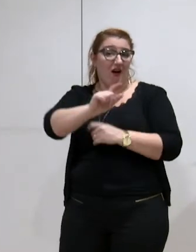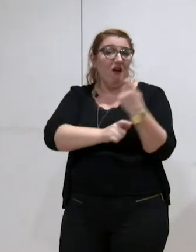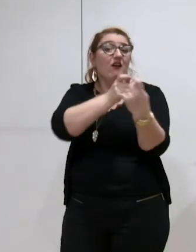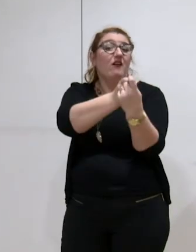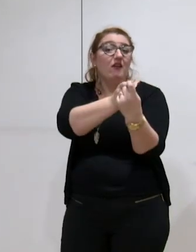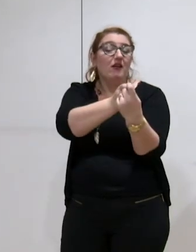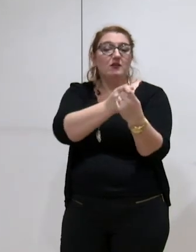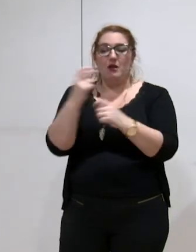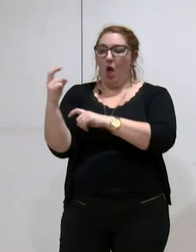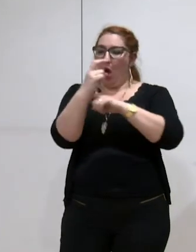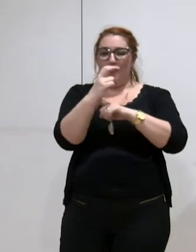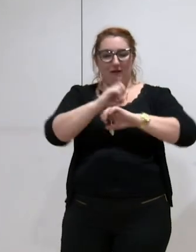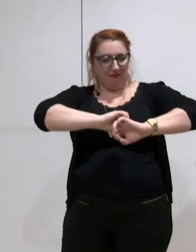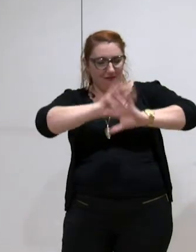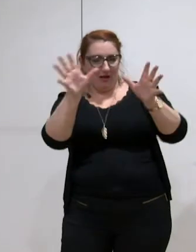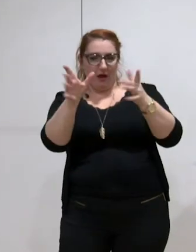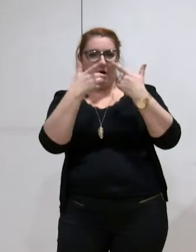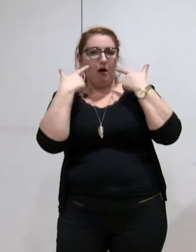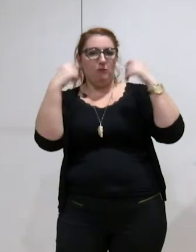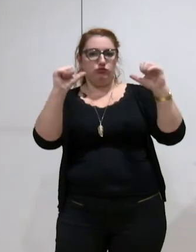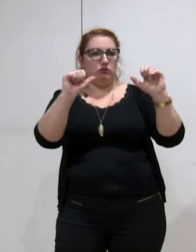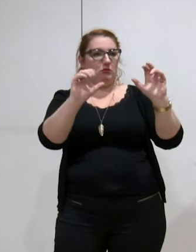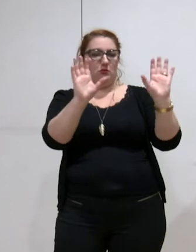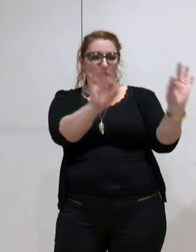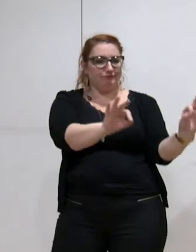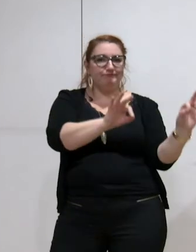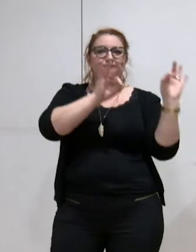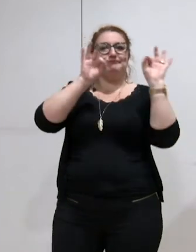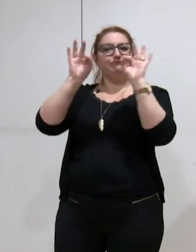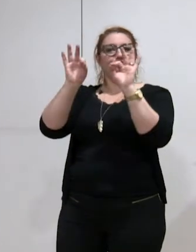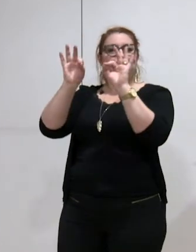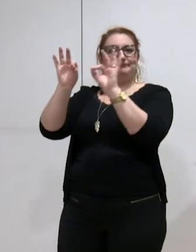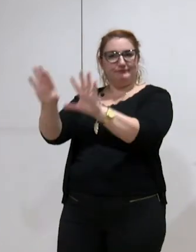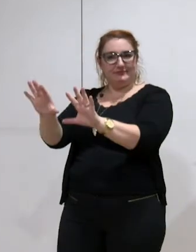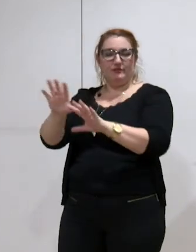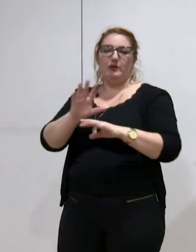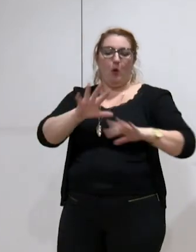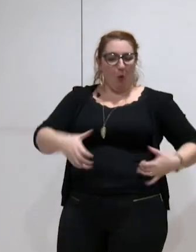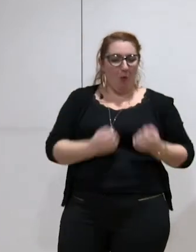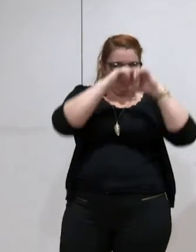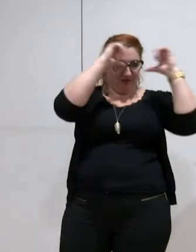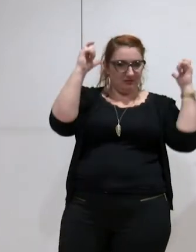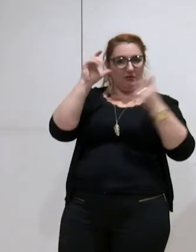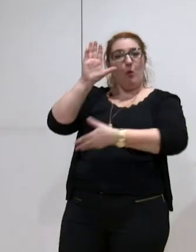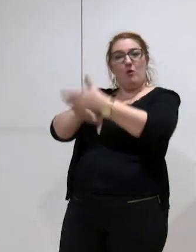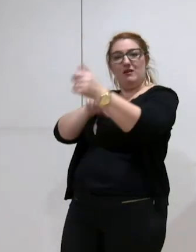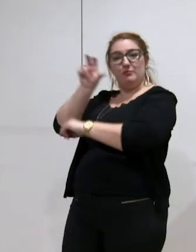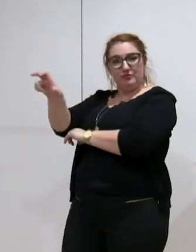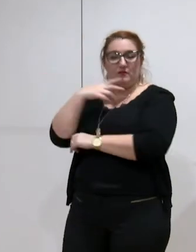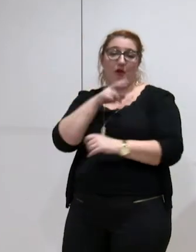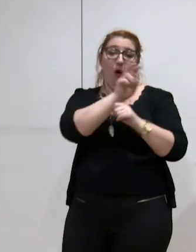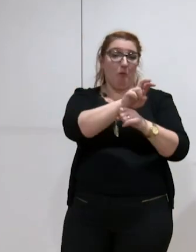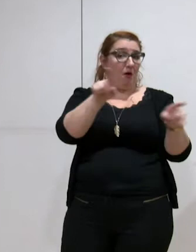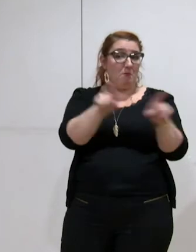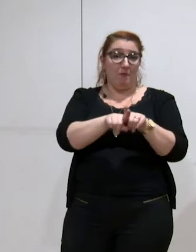emprunts étaient clairement identifiables, on a transféré les emprunts avec la compétence, et ça ne pose pas de problème. Là